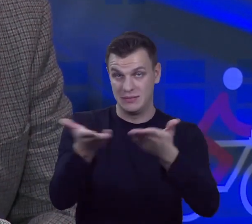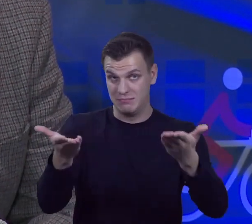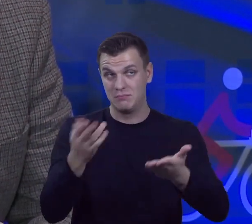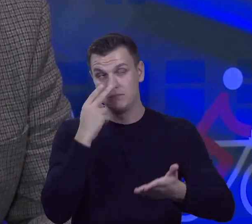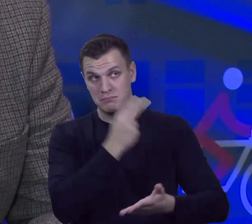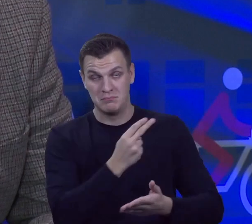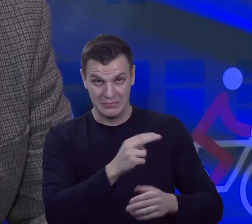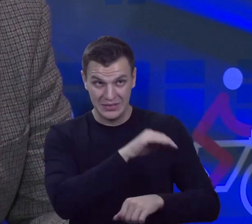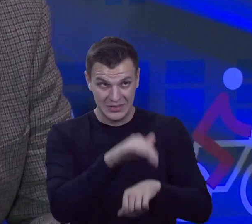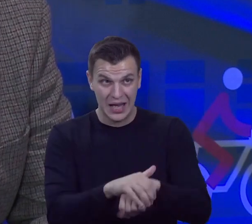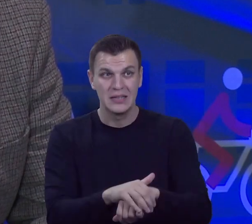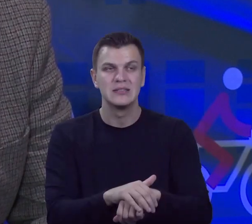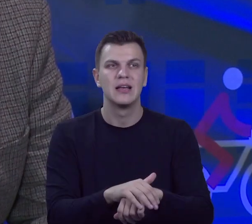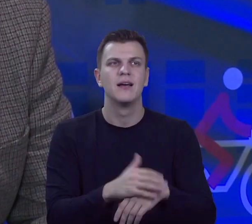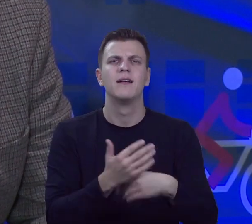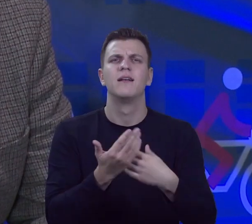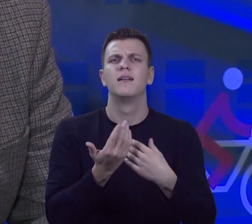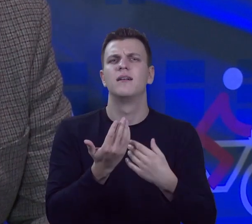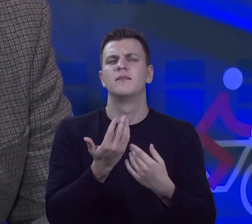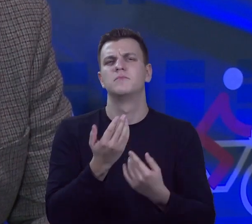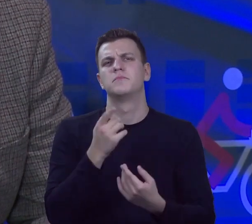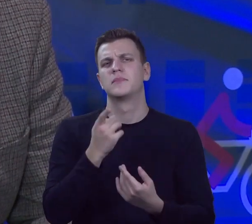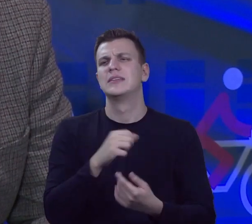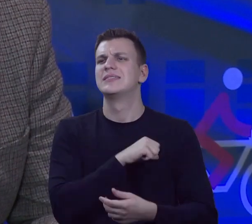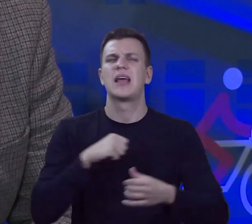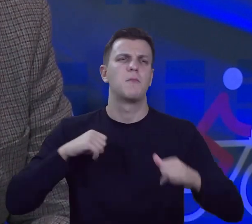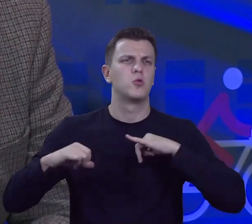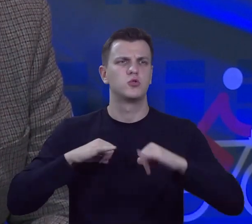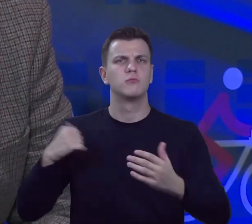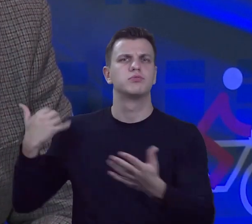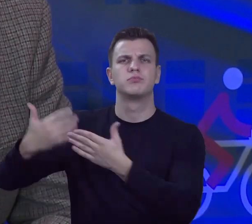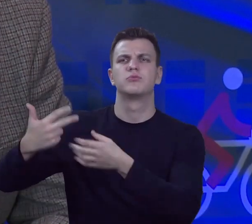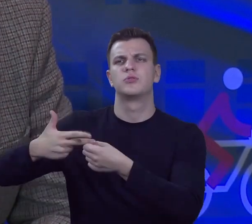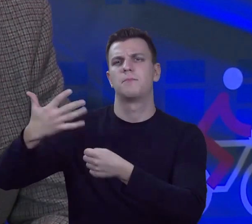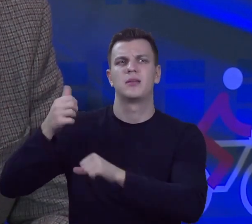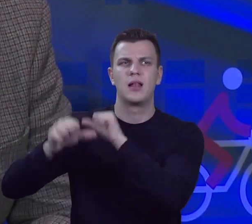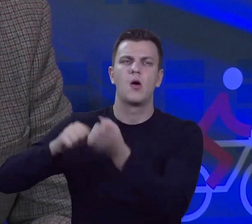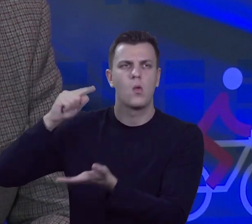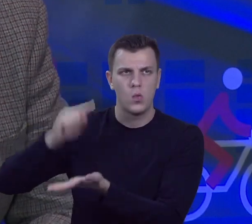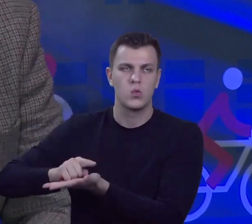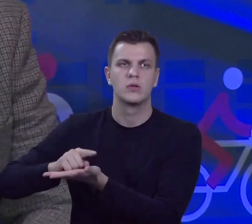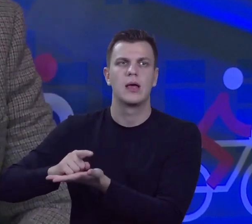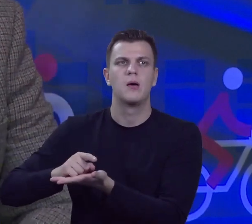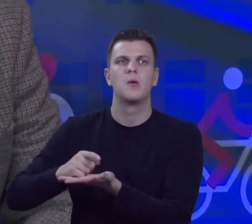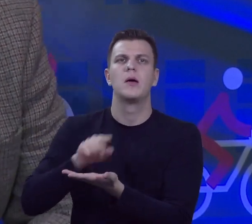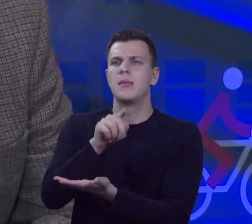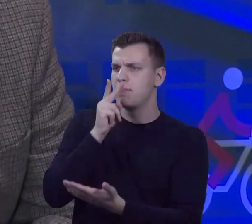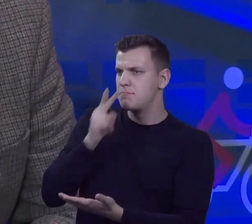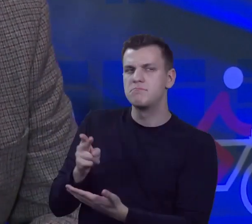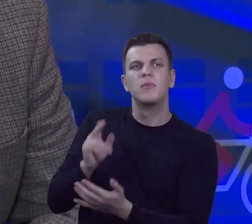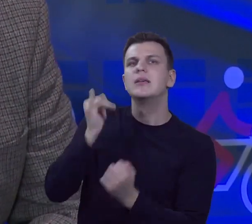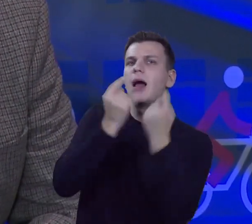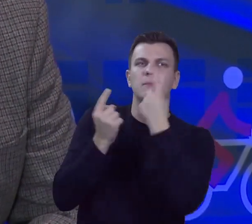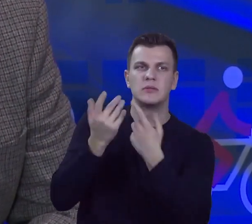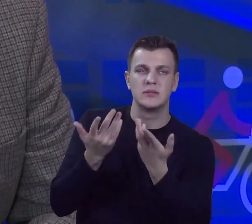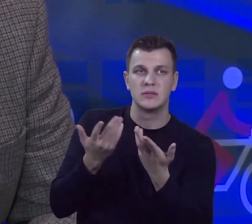pan odbiera to, co samorządowi udało się przez te 35 lat osiągnąć i w kontekście właśnie tych